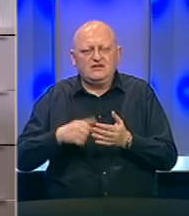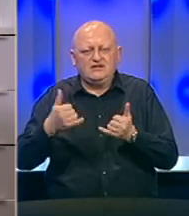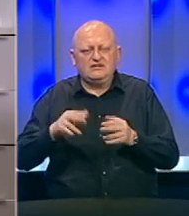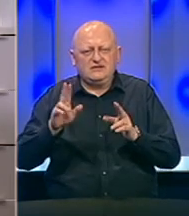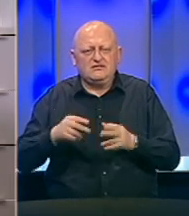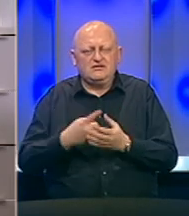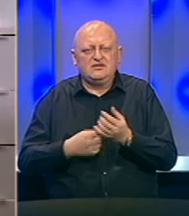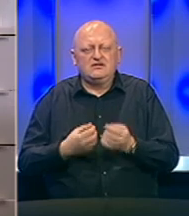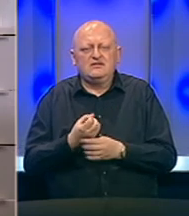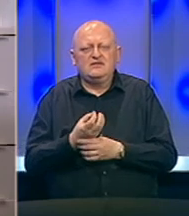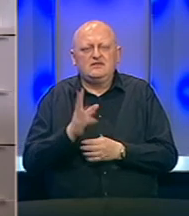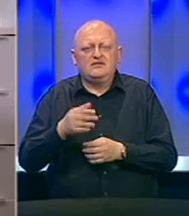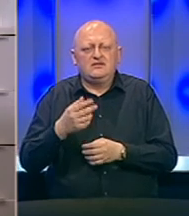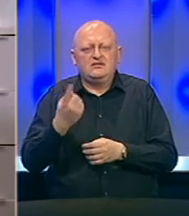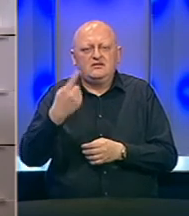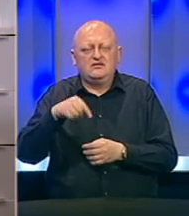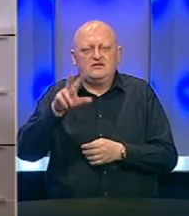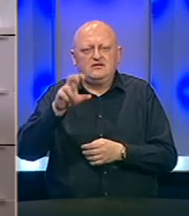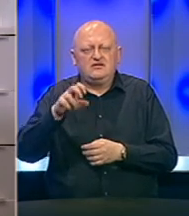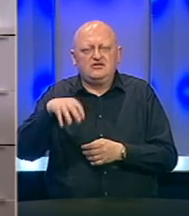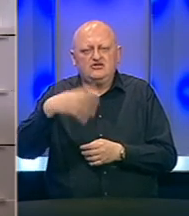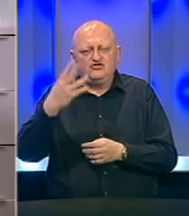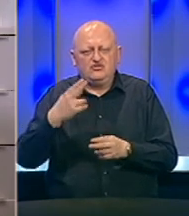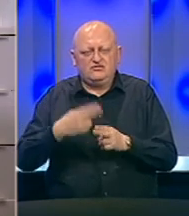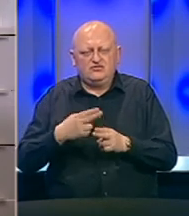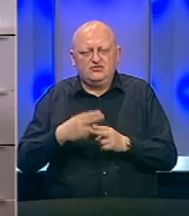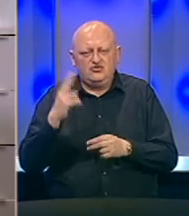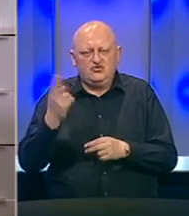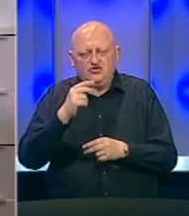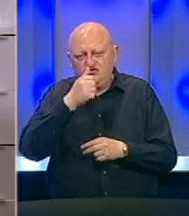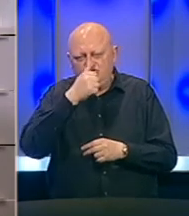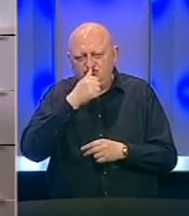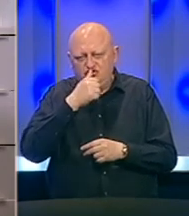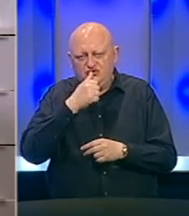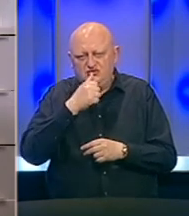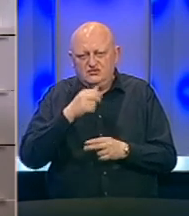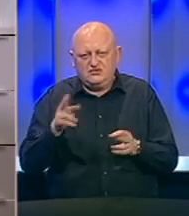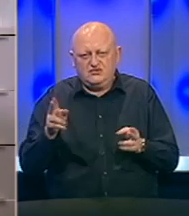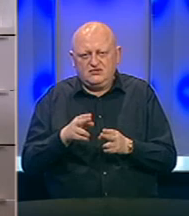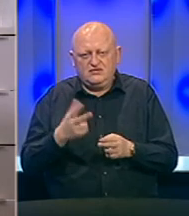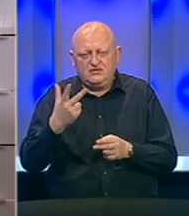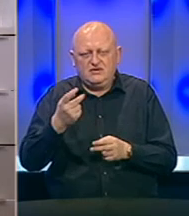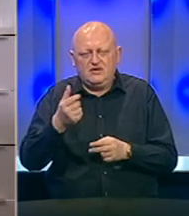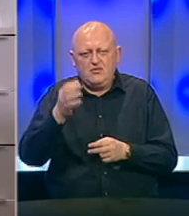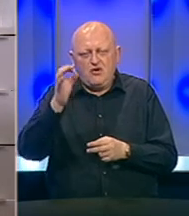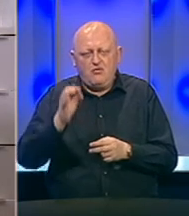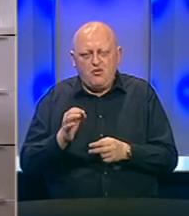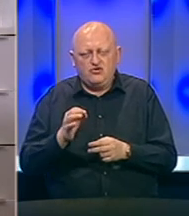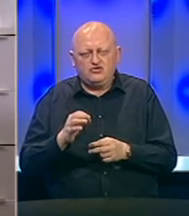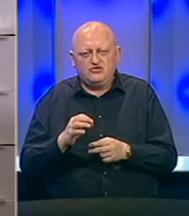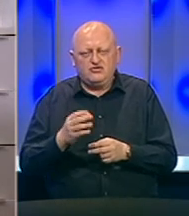po zanim informaciji, imamo 1304 zaraženih u Sloveniji, što je nešto manje od 3% od